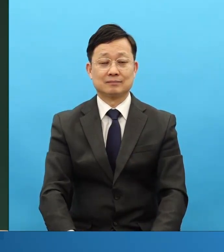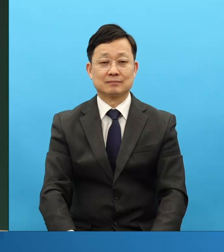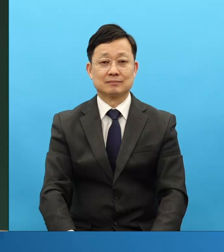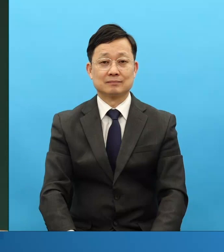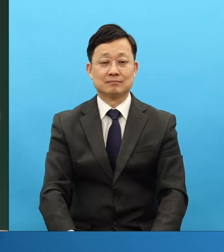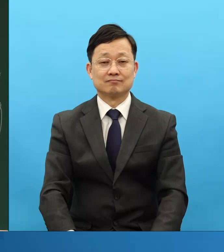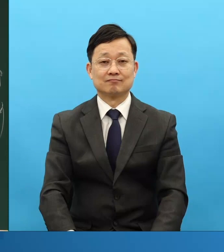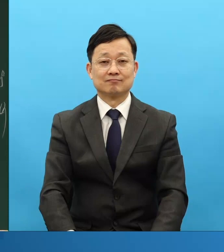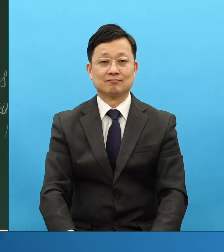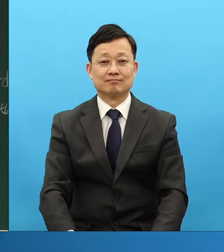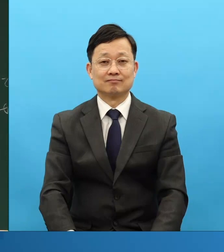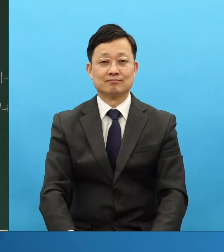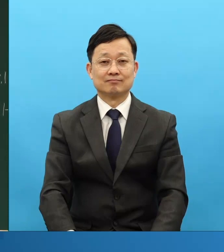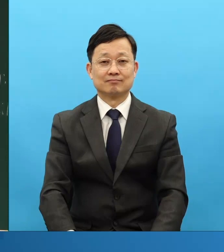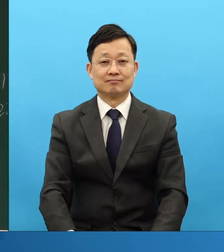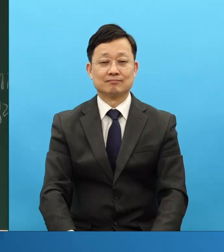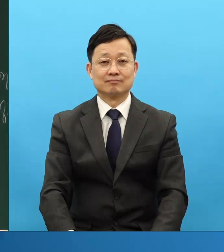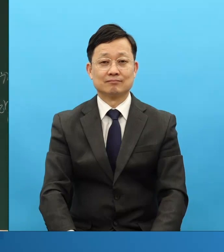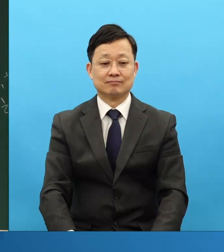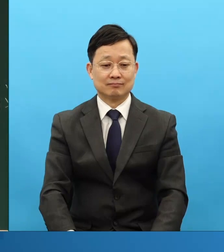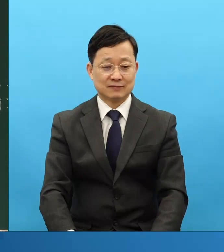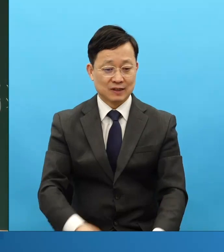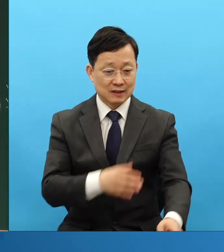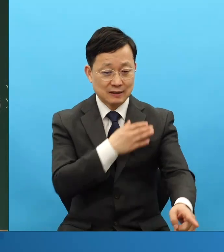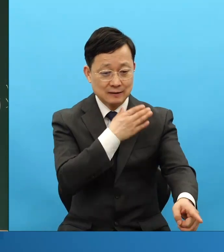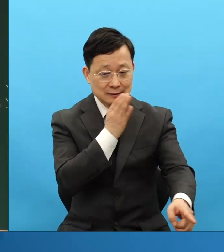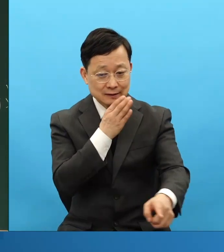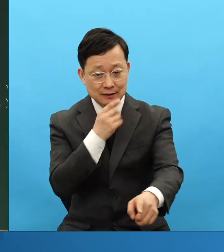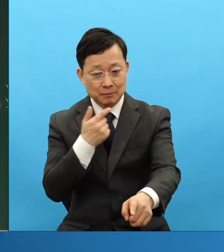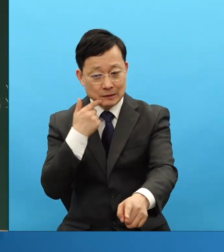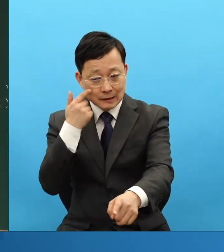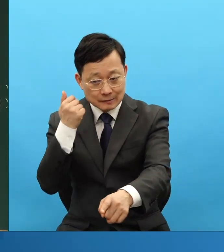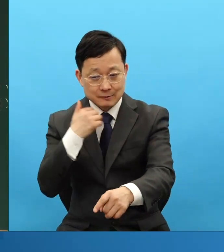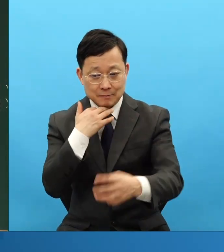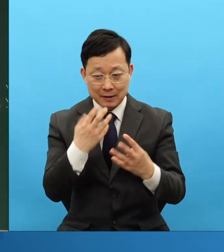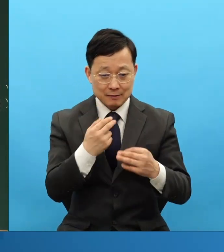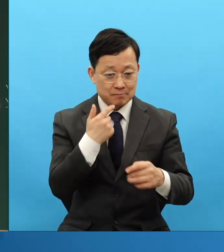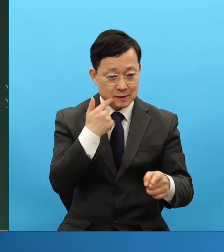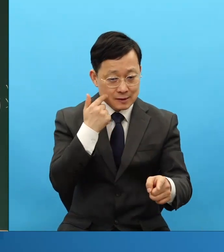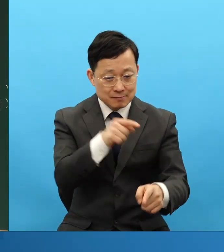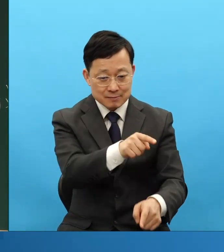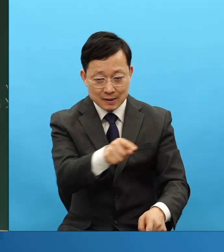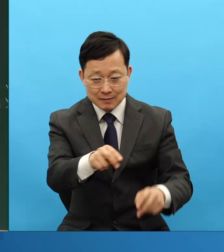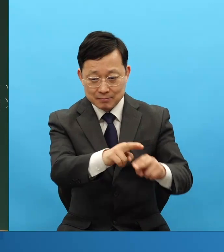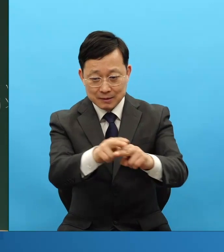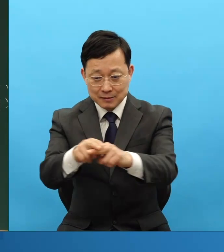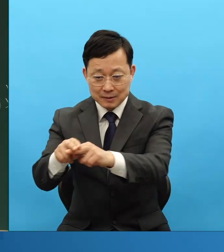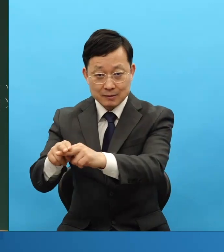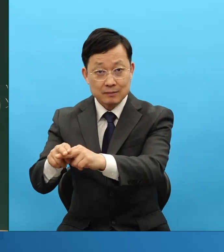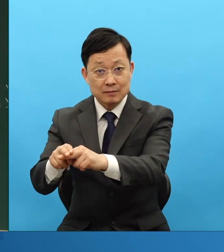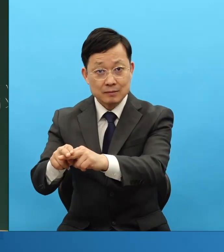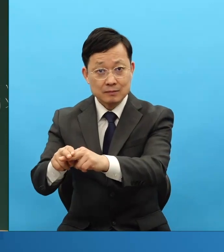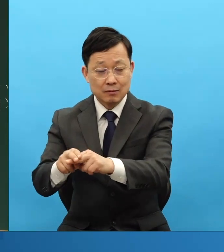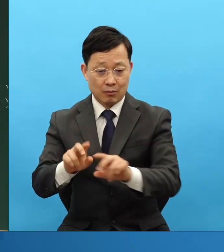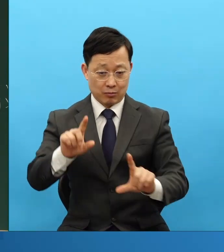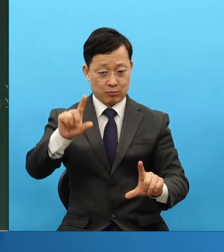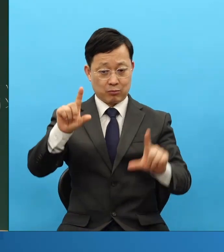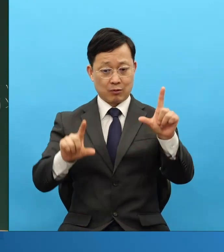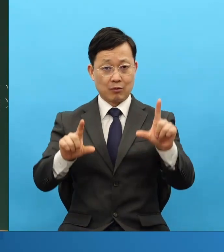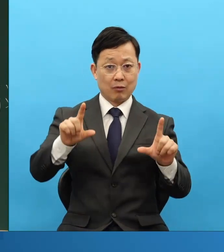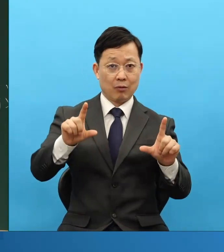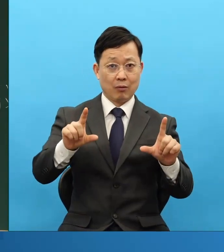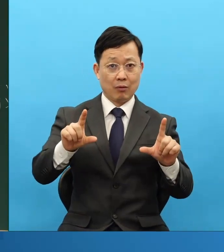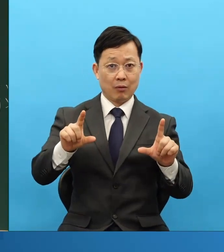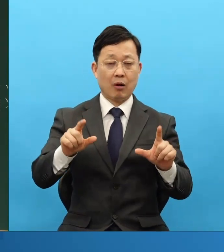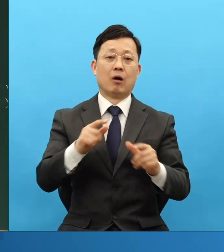나는 우리의 나이든 어르신들 목사님들 보면요 저분들은 기도하시는 증거가 있어요. 왜냐? 저